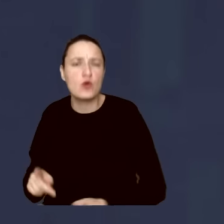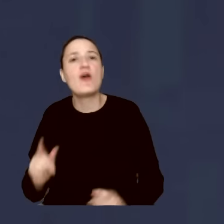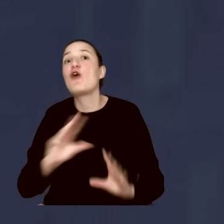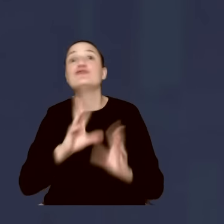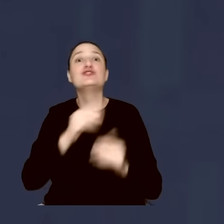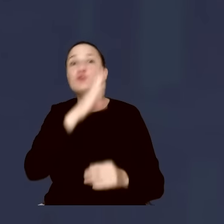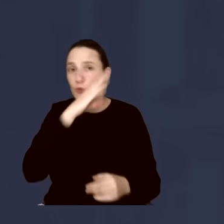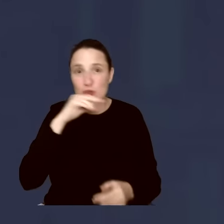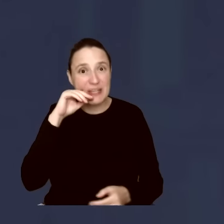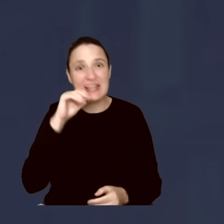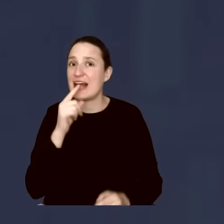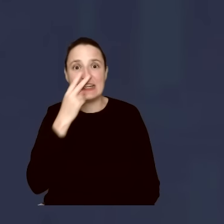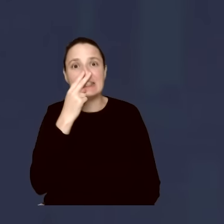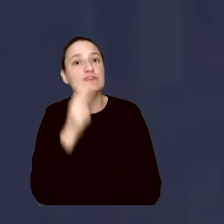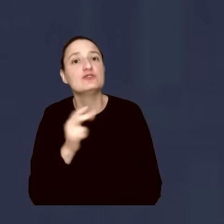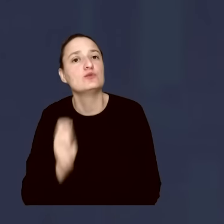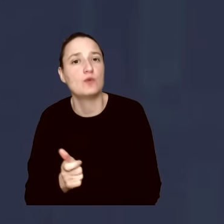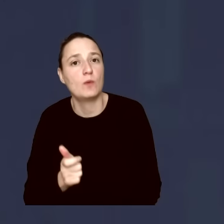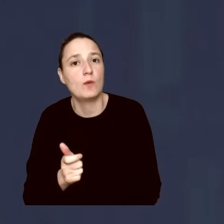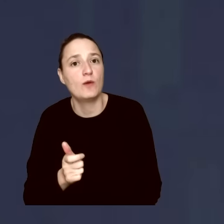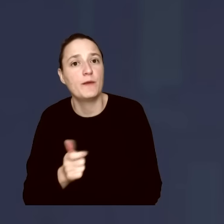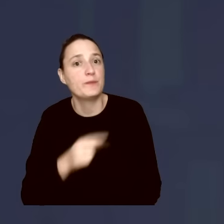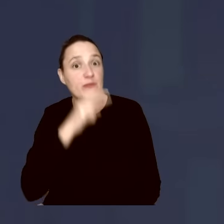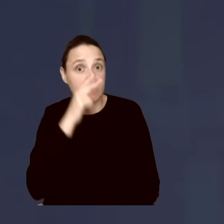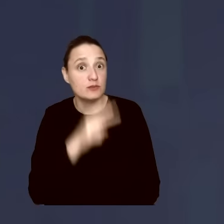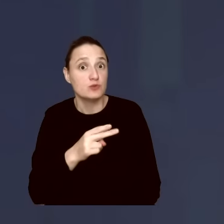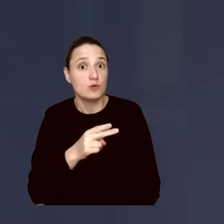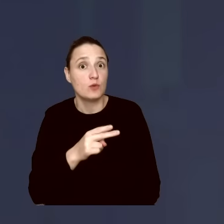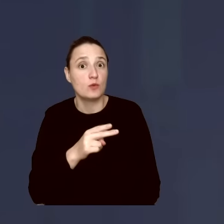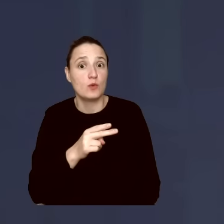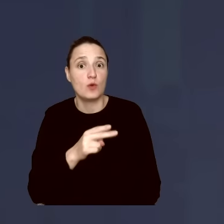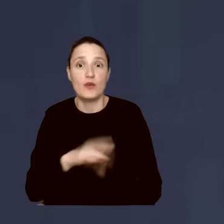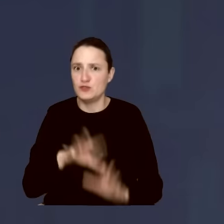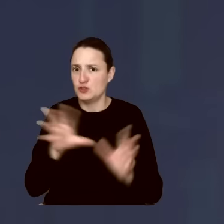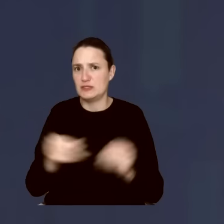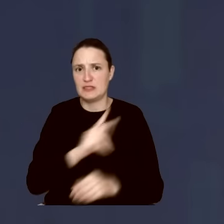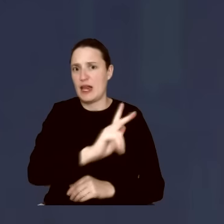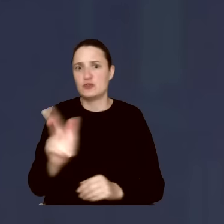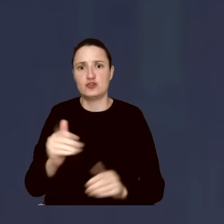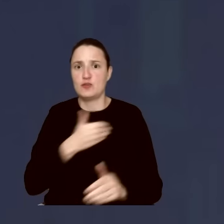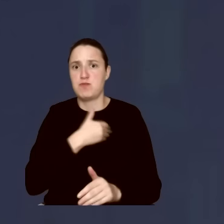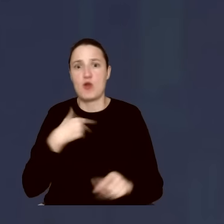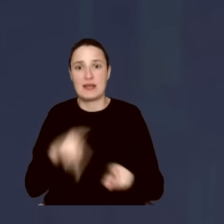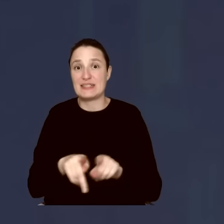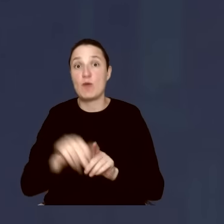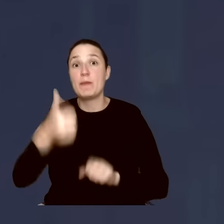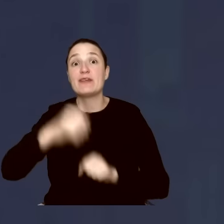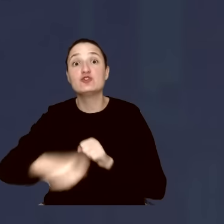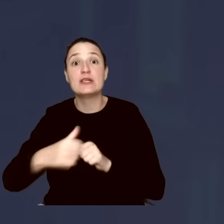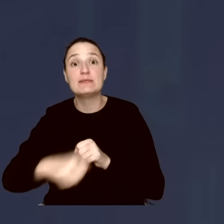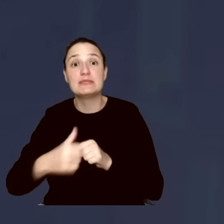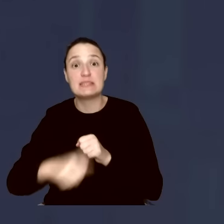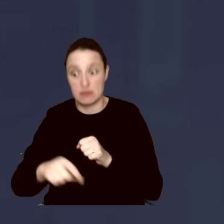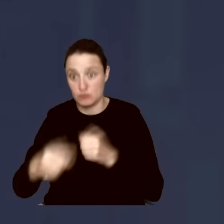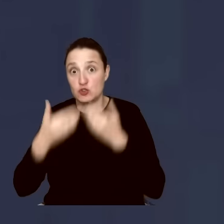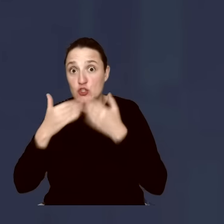zwracają uwagi na to, że tak samo jak wszyscy Polacy, że od 1 lipca dzięki takim rządom